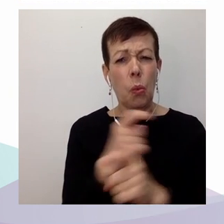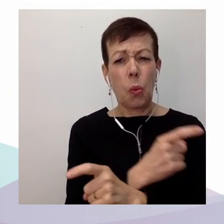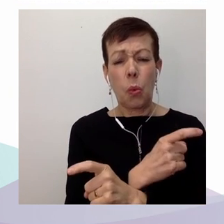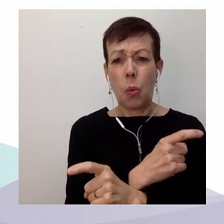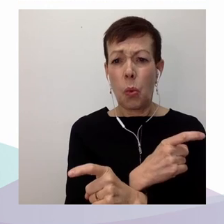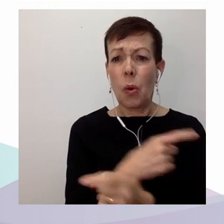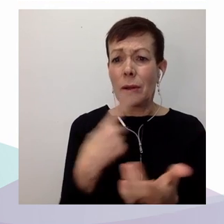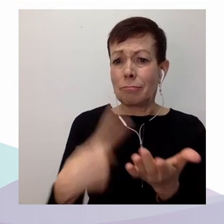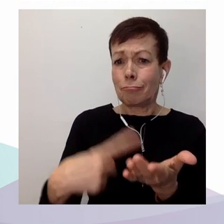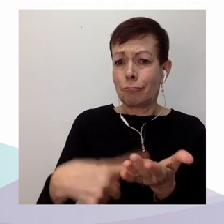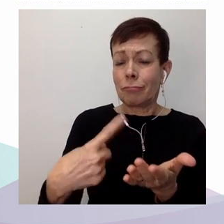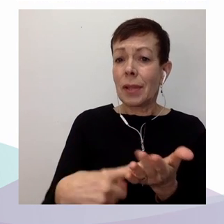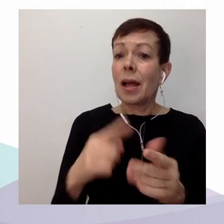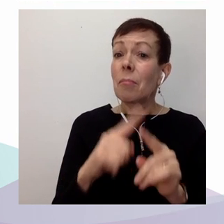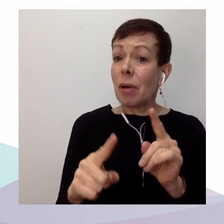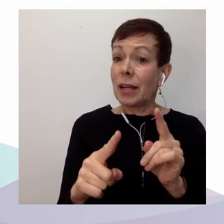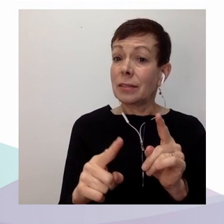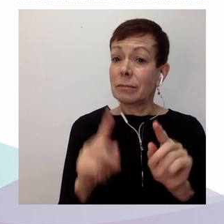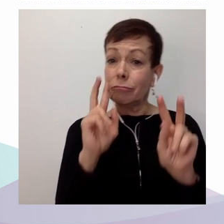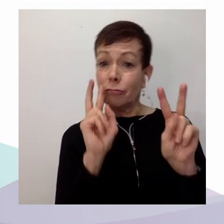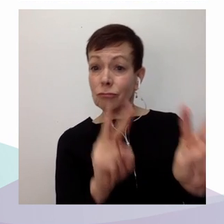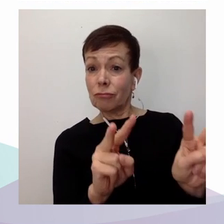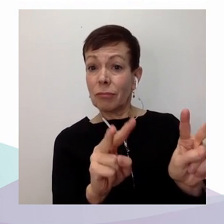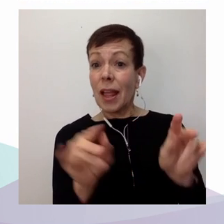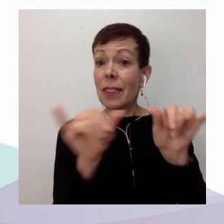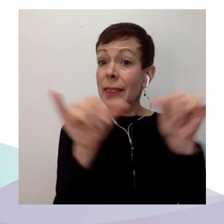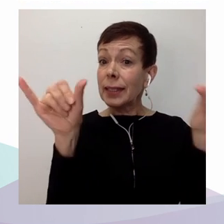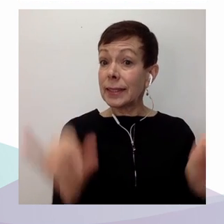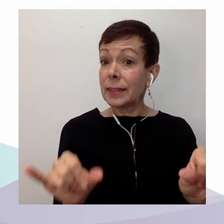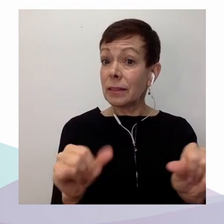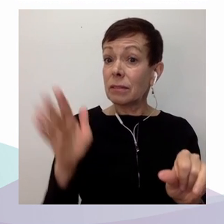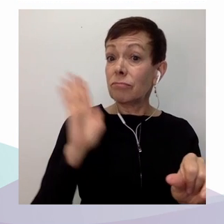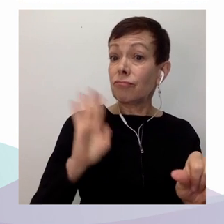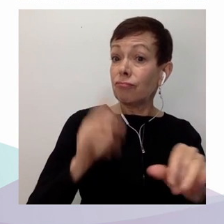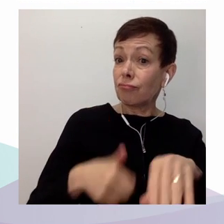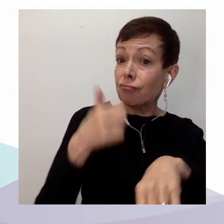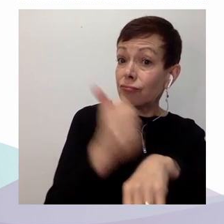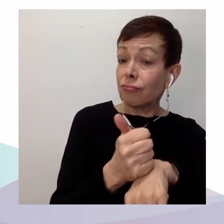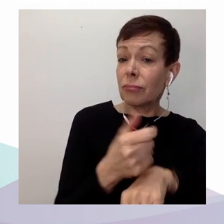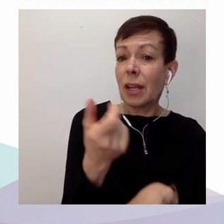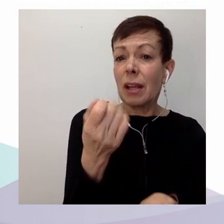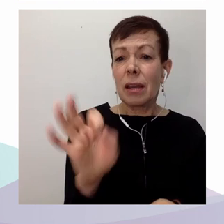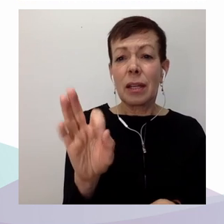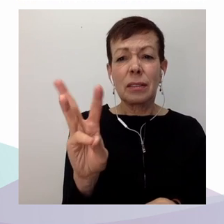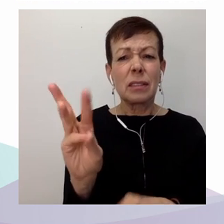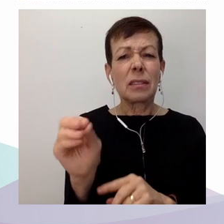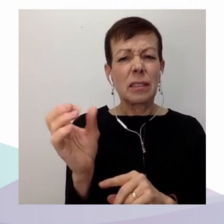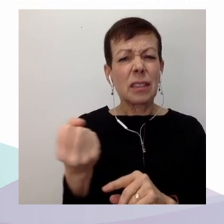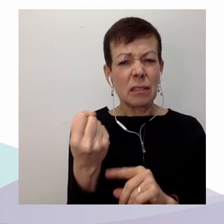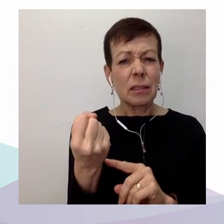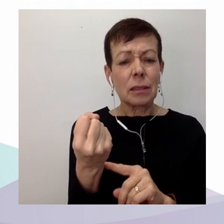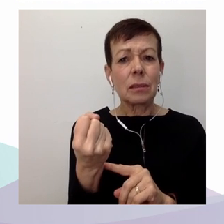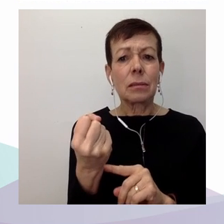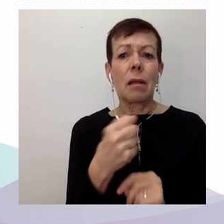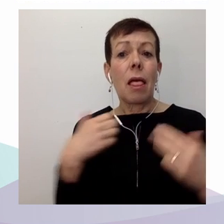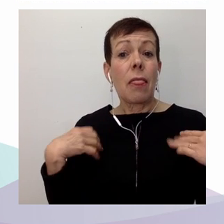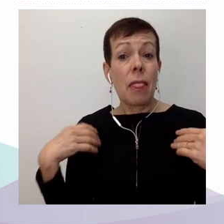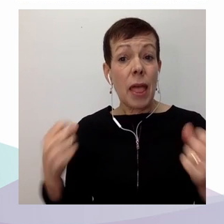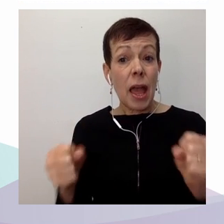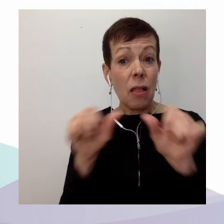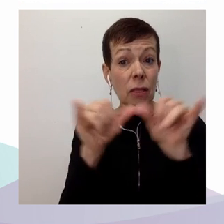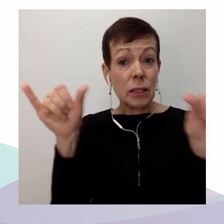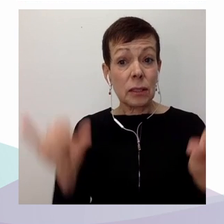années 60 a fait l'objet de nombreuses réformes qui ont érodé de diverses manières le système.